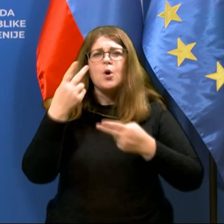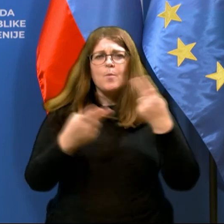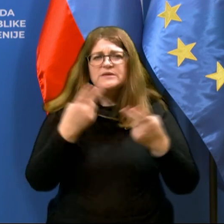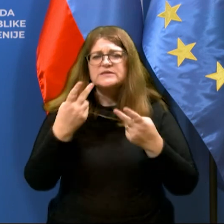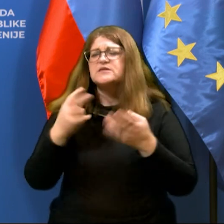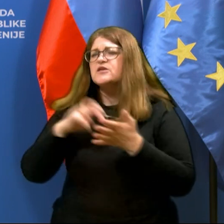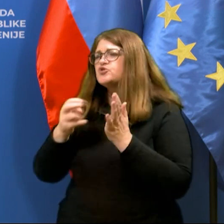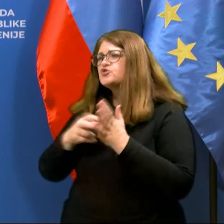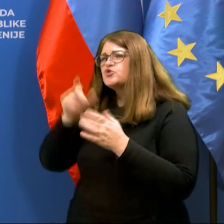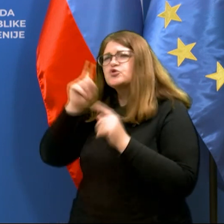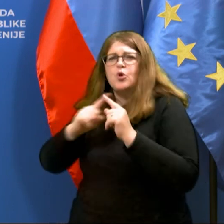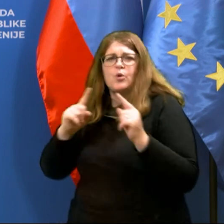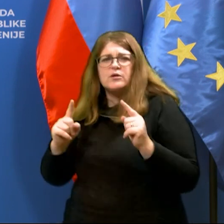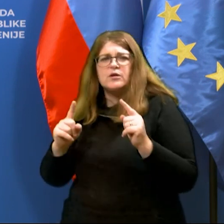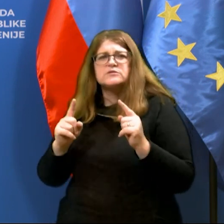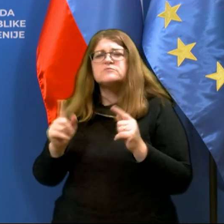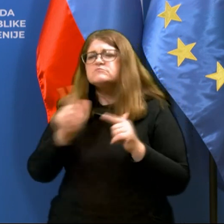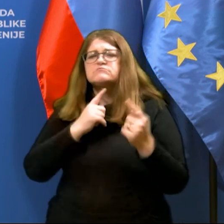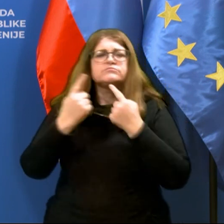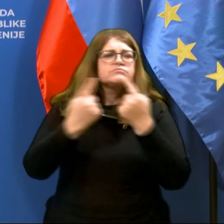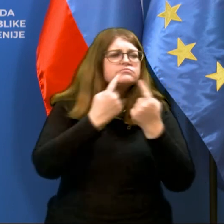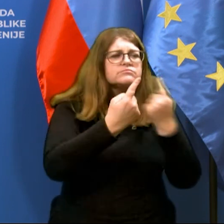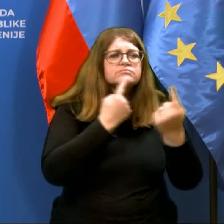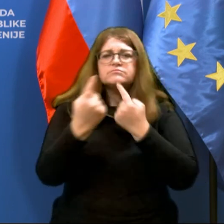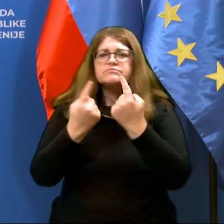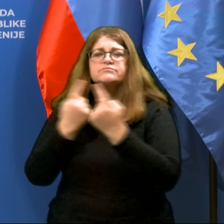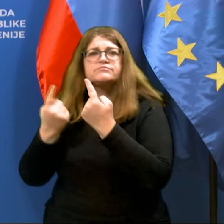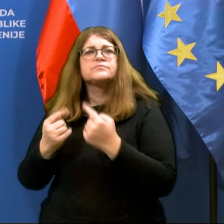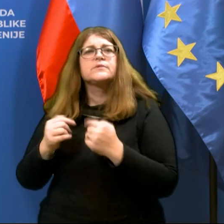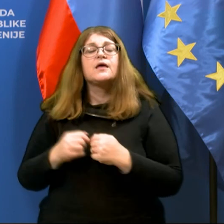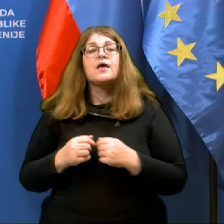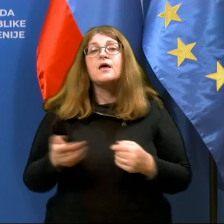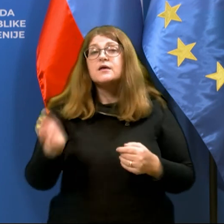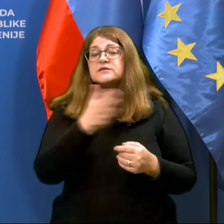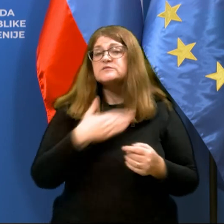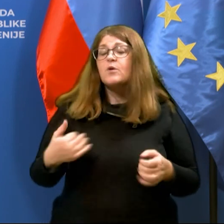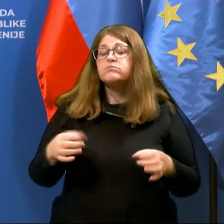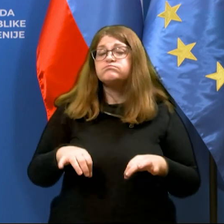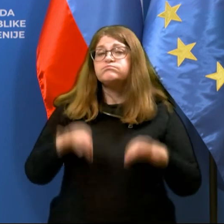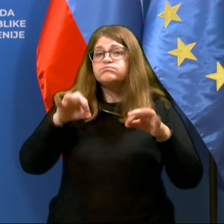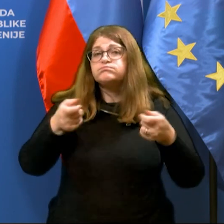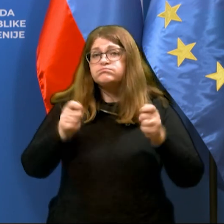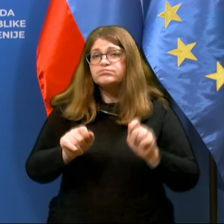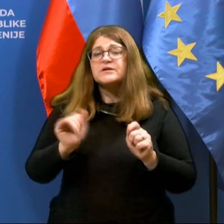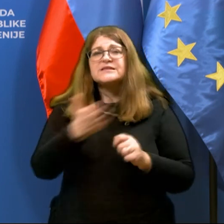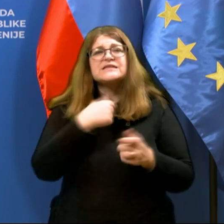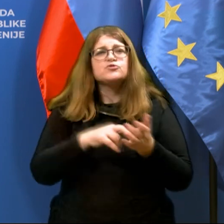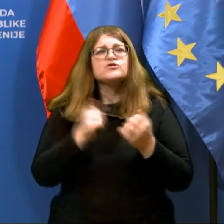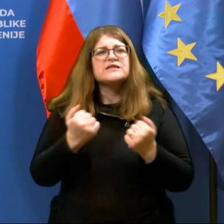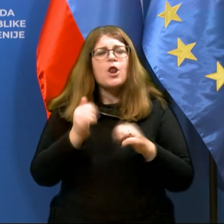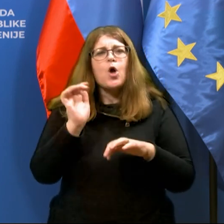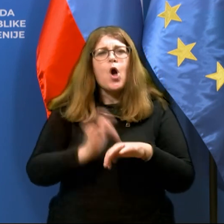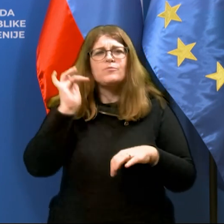z Strakovnaki modeliranja, torej univerzitetnimi profesori, prišli do zaključka, da smo vendar le še v zelo